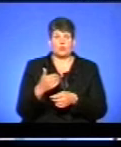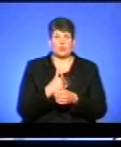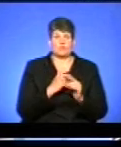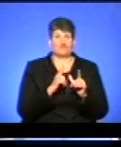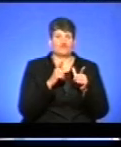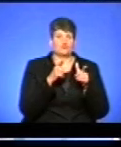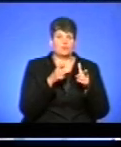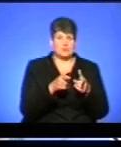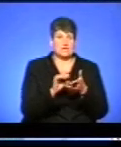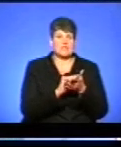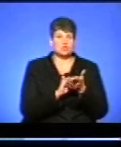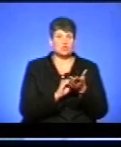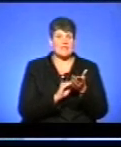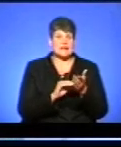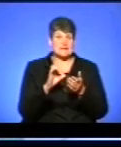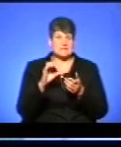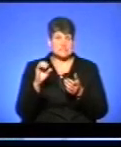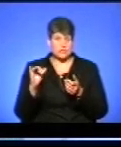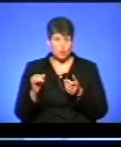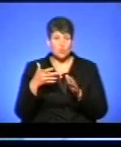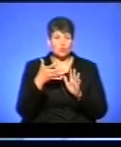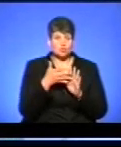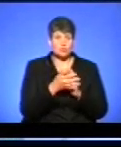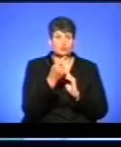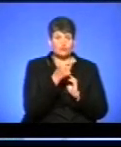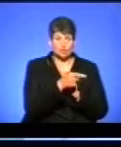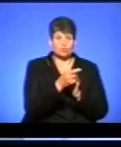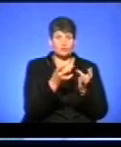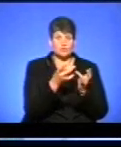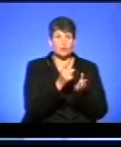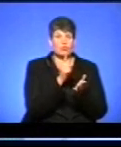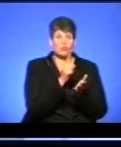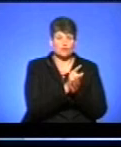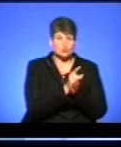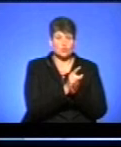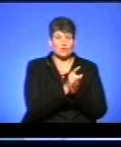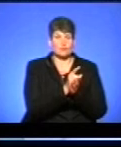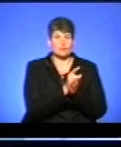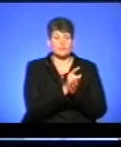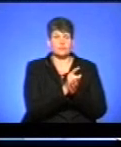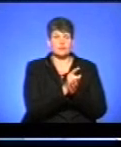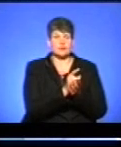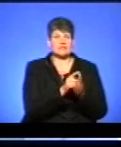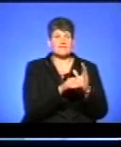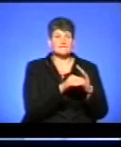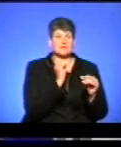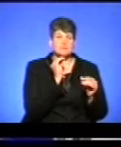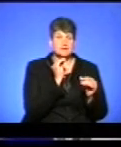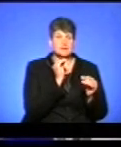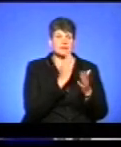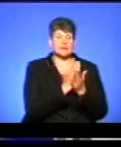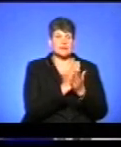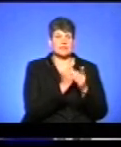вступити, наприклад, на журналістику, розумів, що в одному закладі йому потрібні обов'язкові предмети саме собою, і на вибір є ще